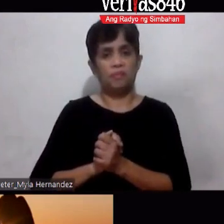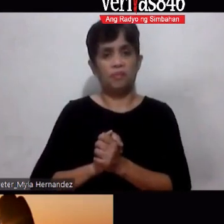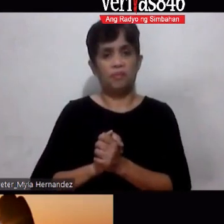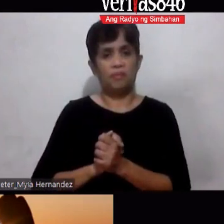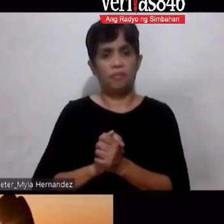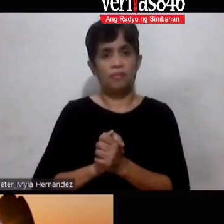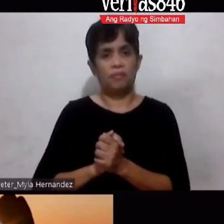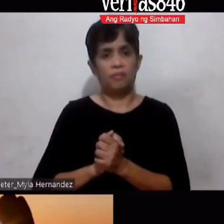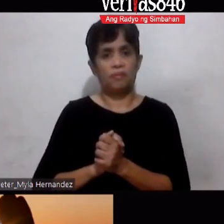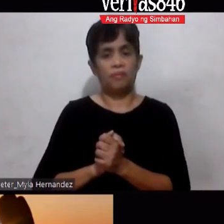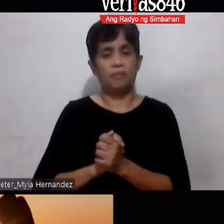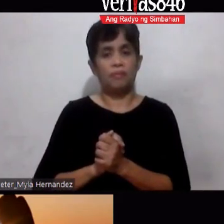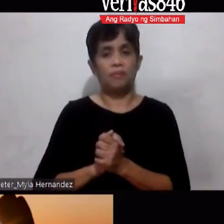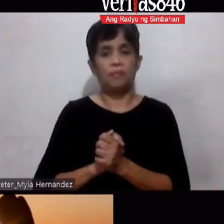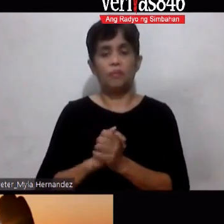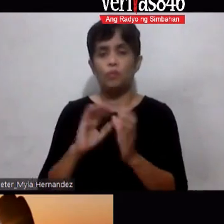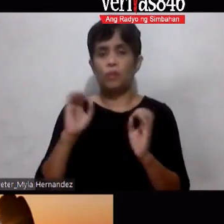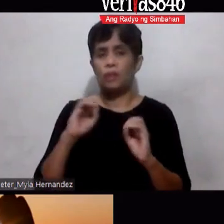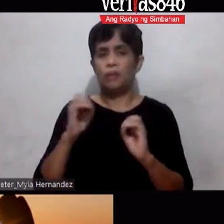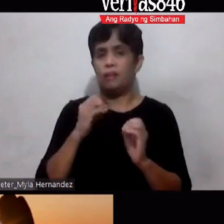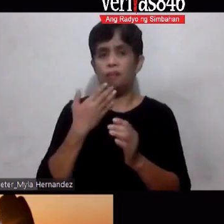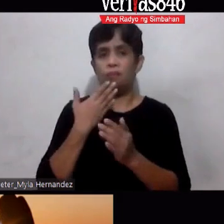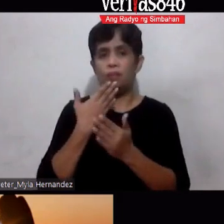Walang Mabuting